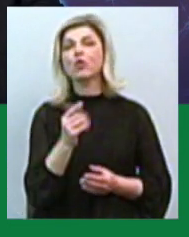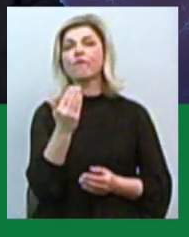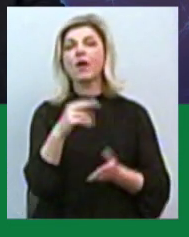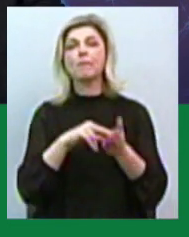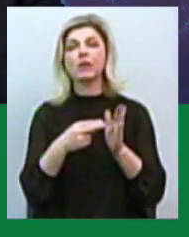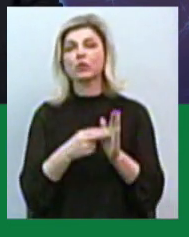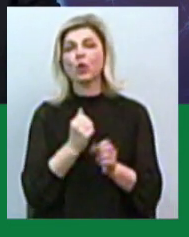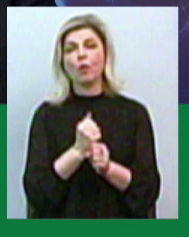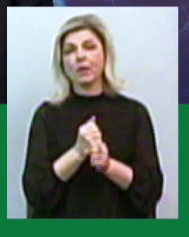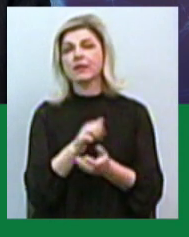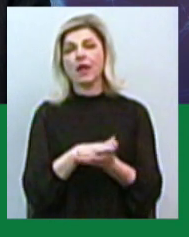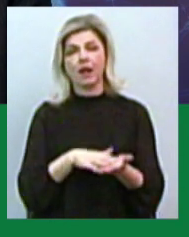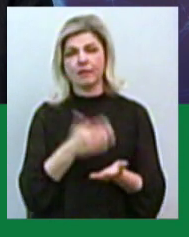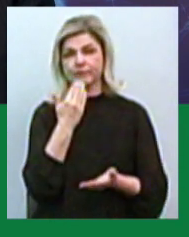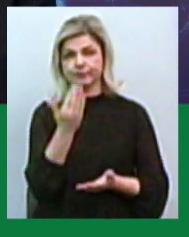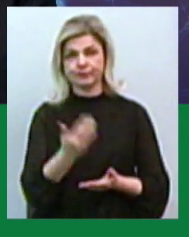Що плануєте робити?